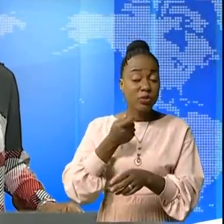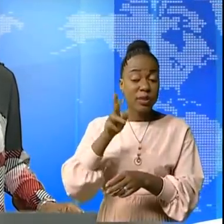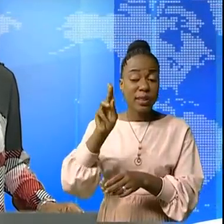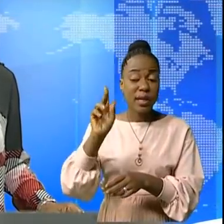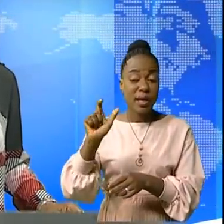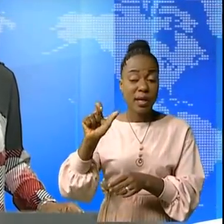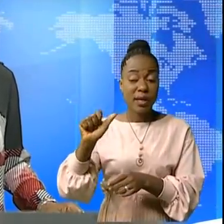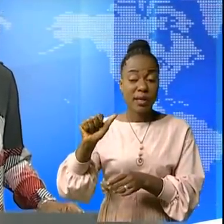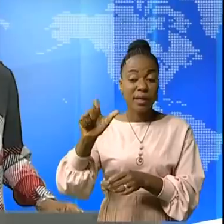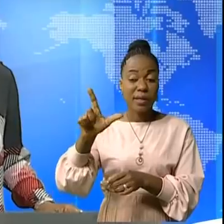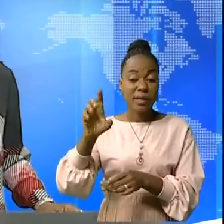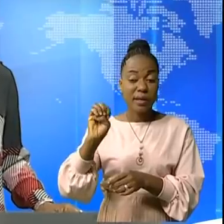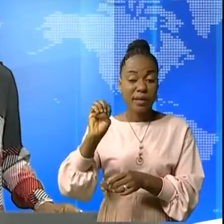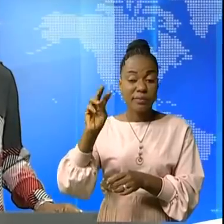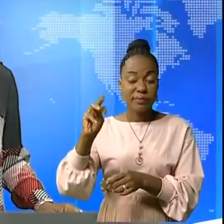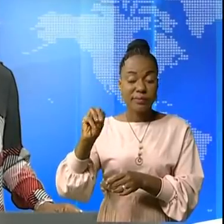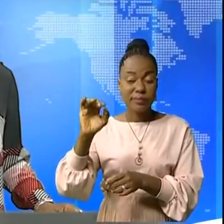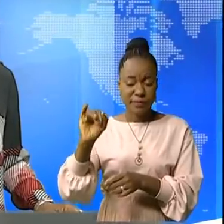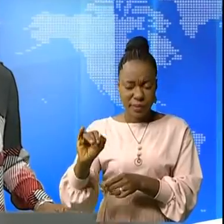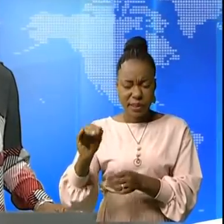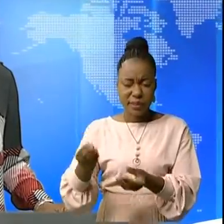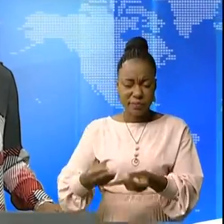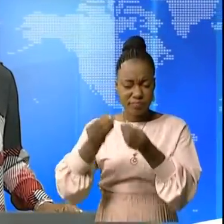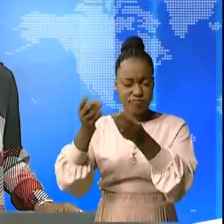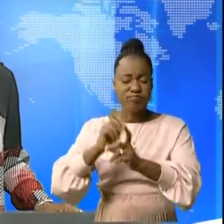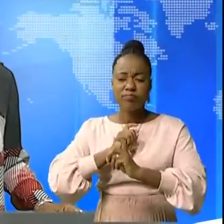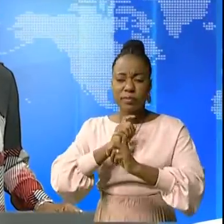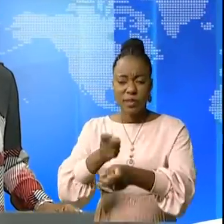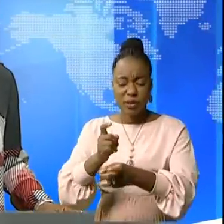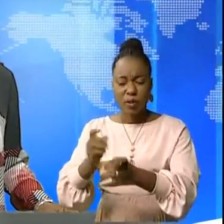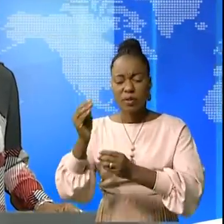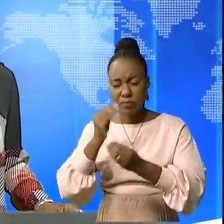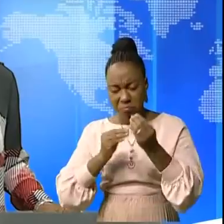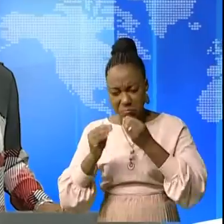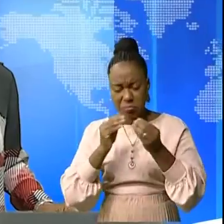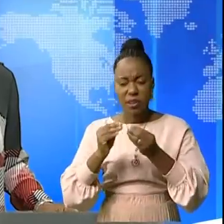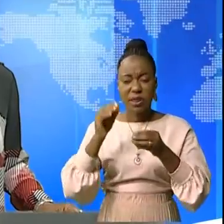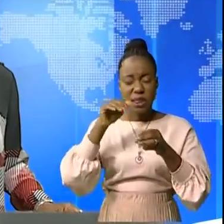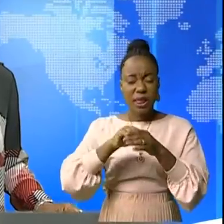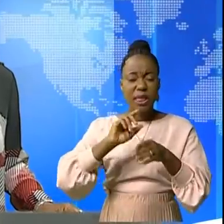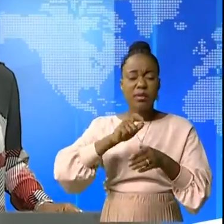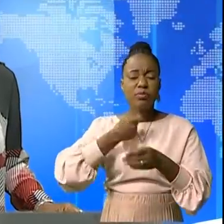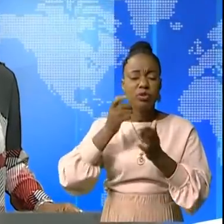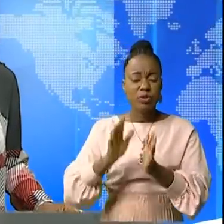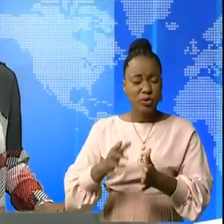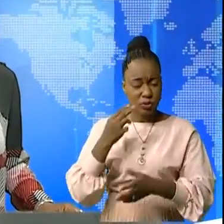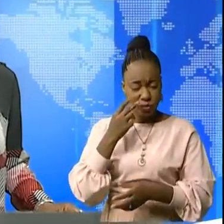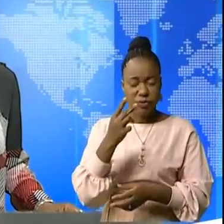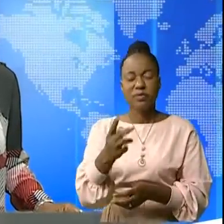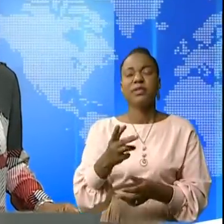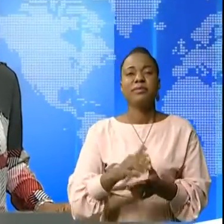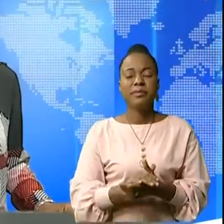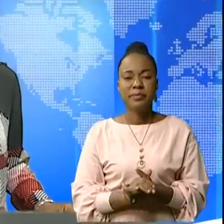rendu. À l'occasion, il a remis un temps de vivre et de non-vivre aux prisonniers. Un commentaire de Peggy